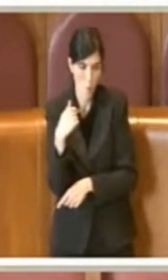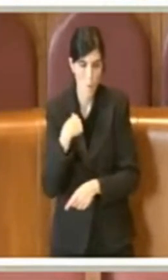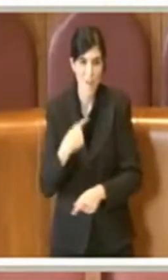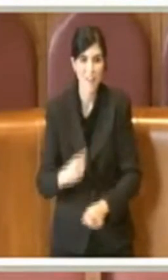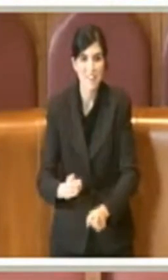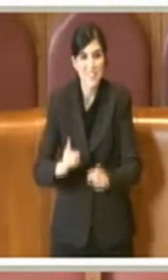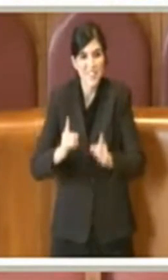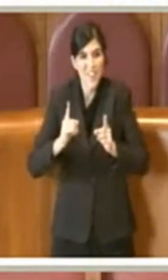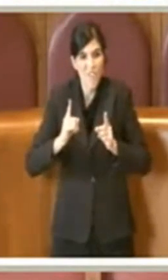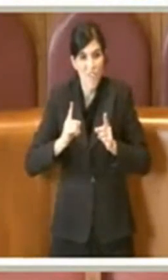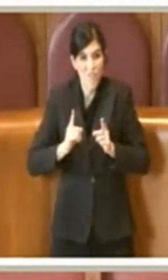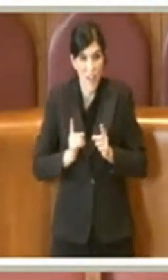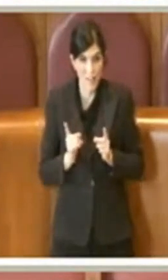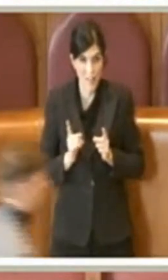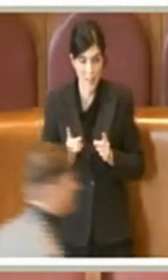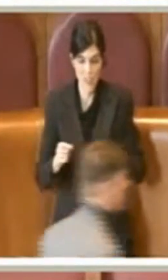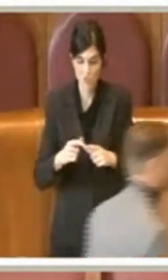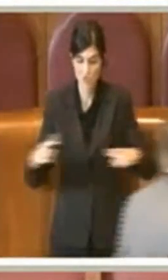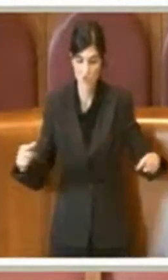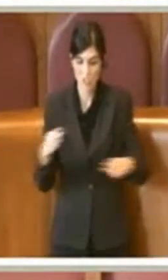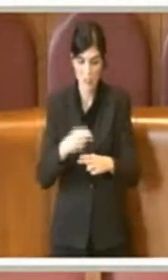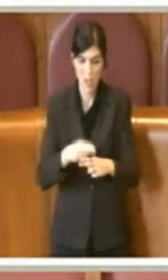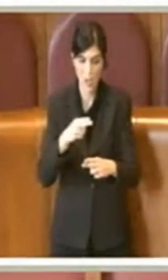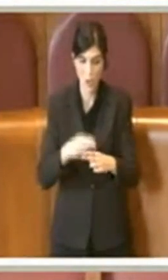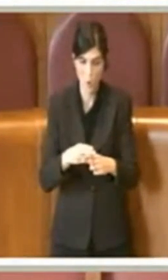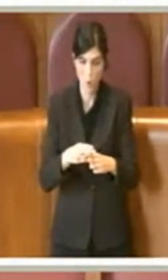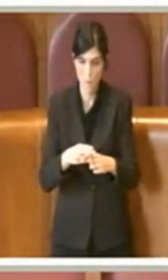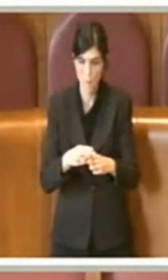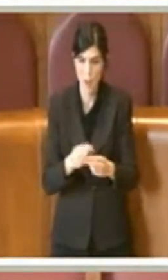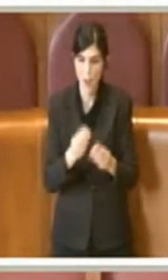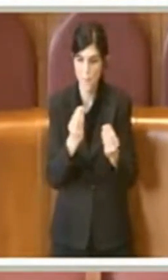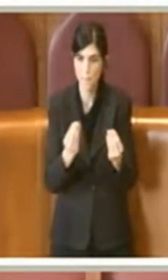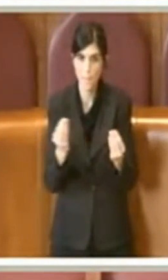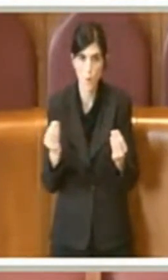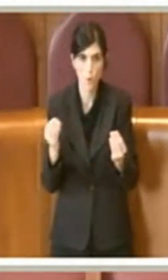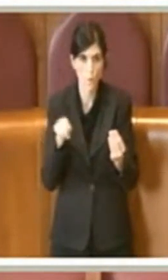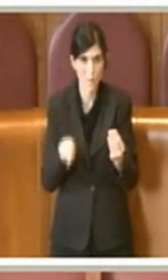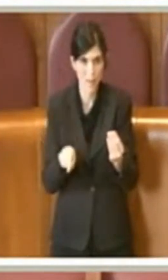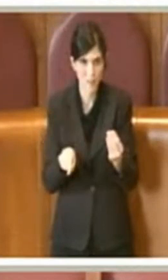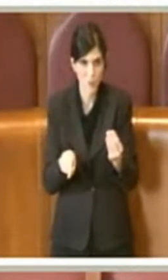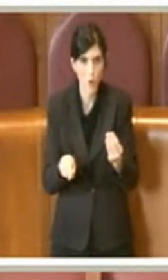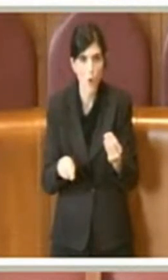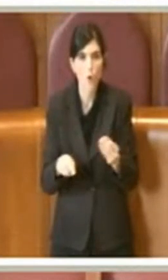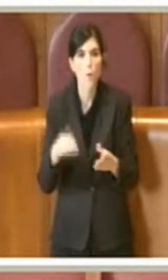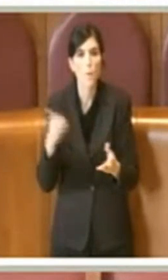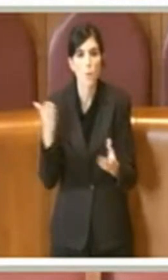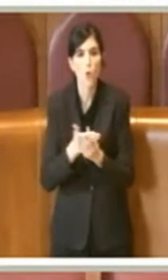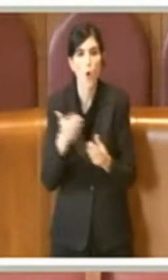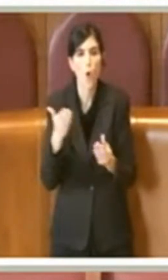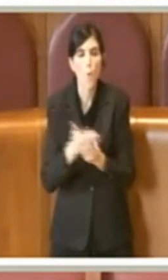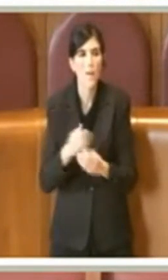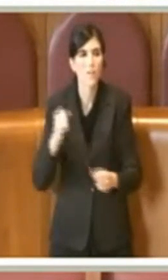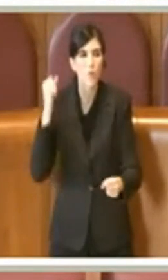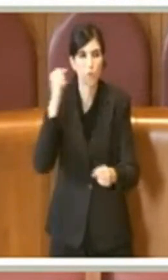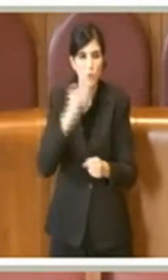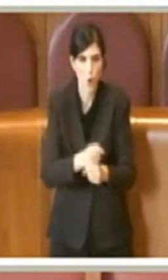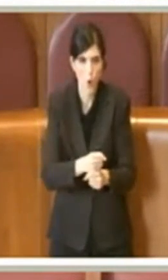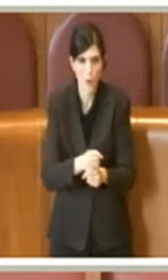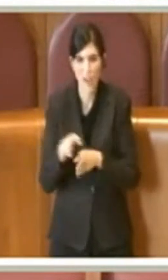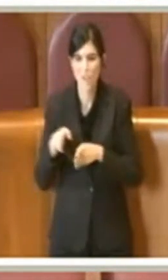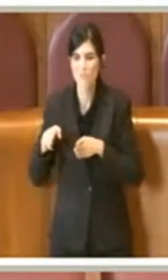un monumento di questa città, un documento storico di questa città, il lastricato, le vie